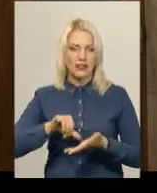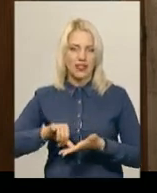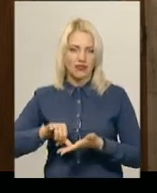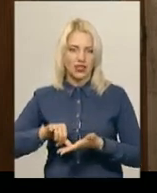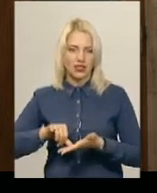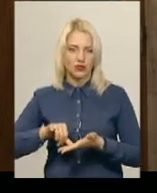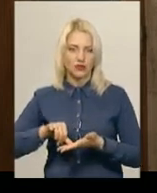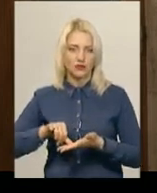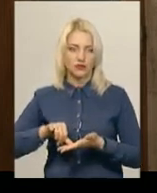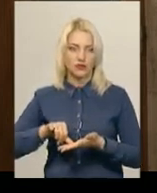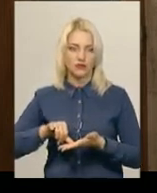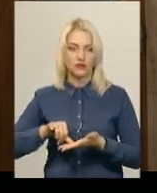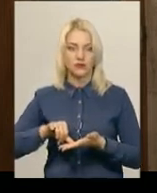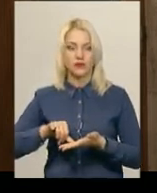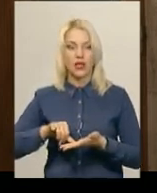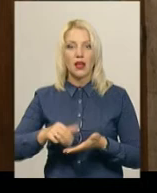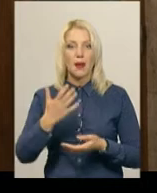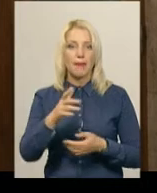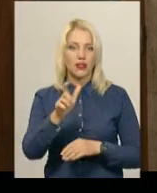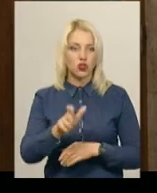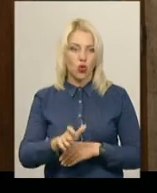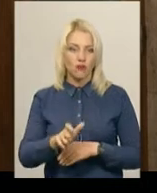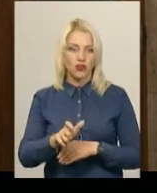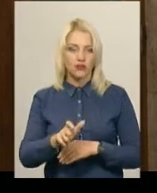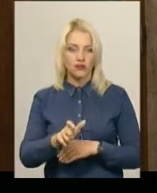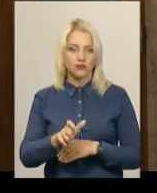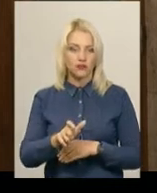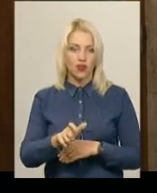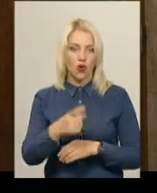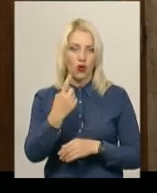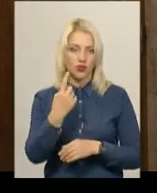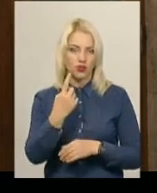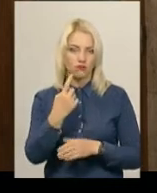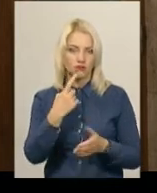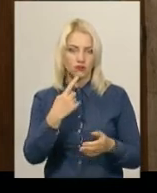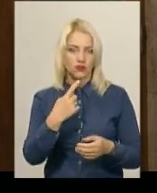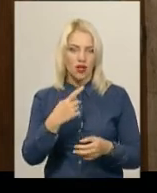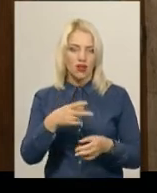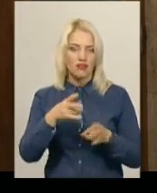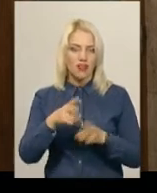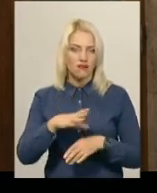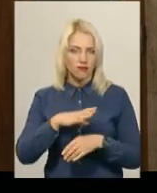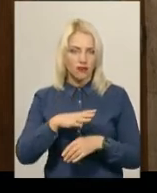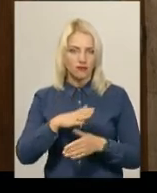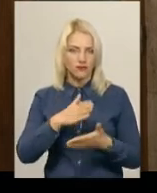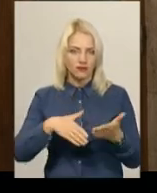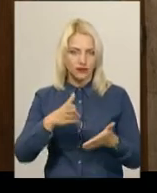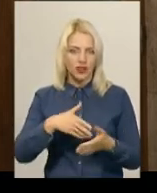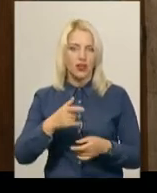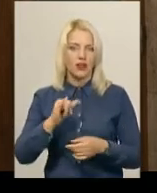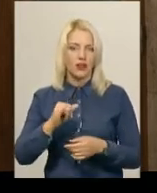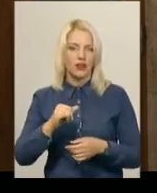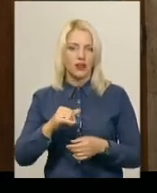п'ять чоловік. Один по травмі знявся. Федій Рибков став п